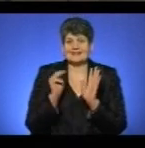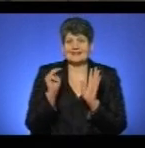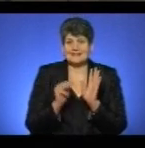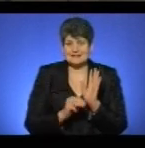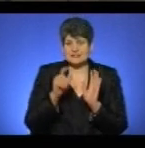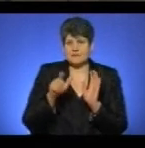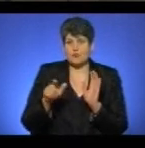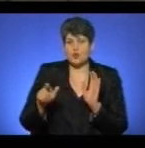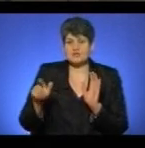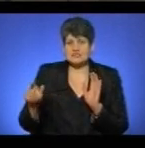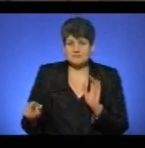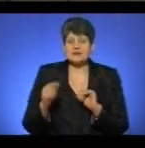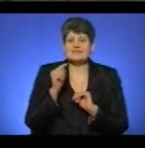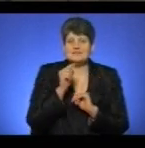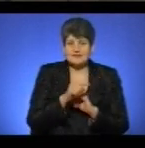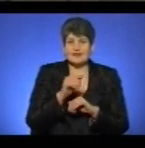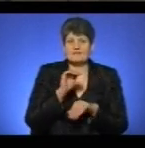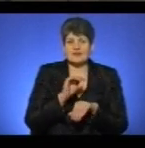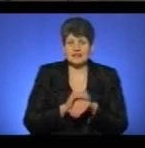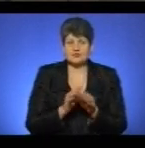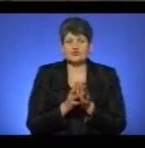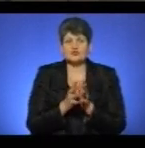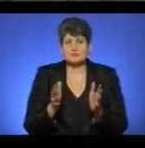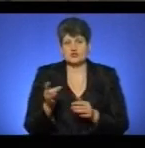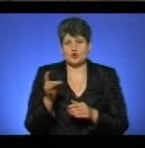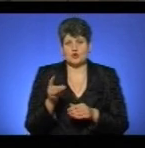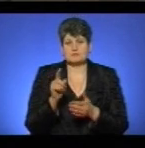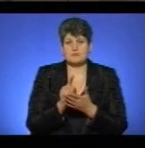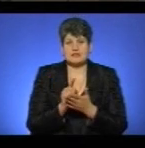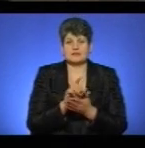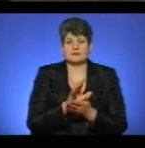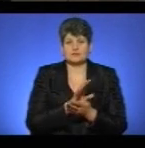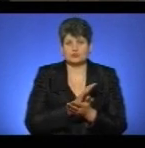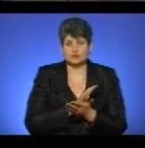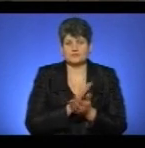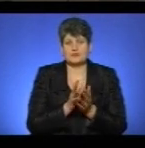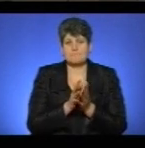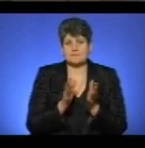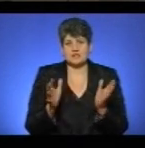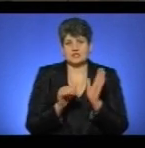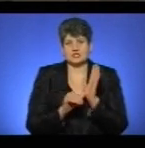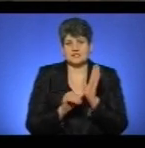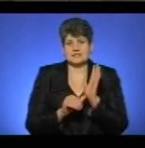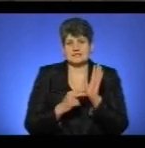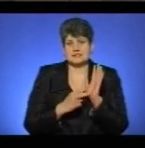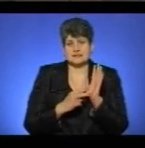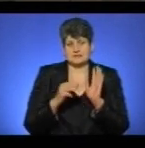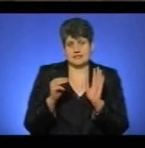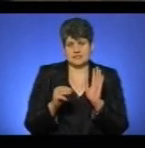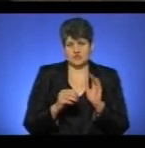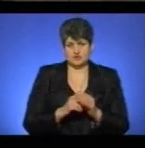осіб. З них фактично збільшення розміру пенсії відбулося для більш ніж 67 тисяч.